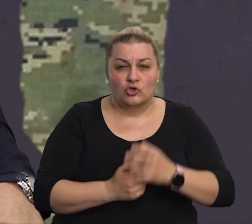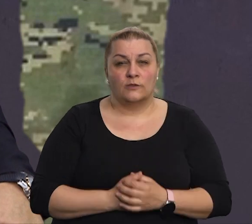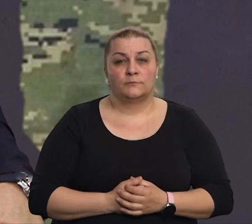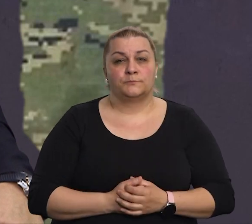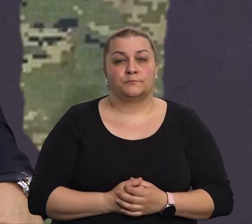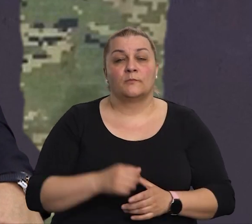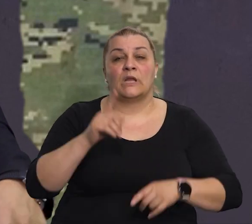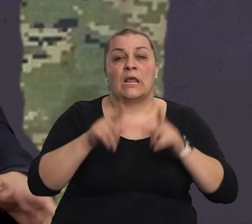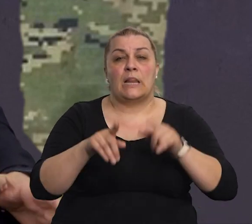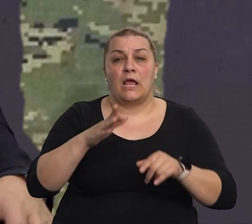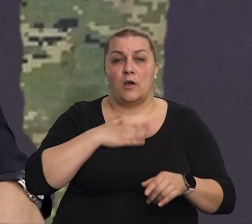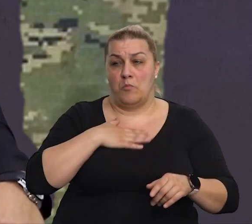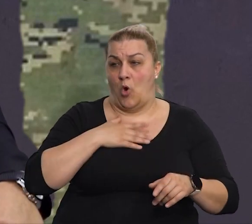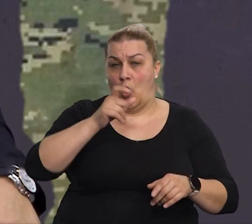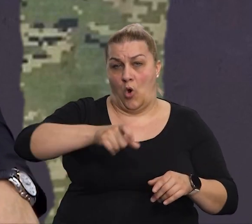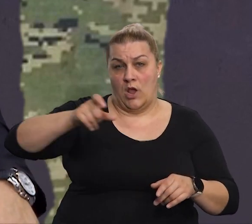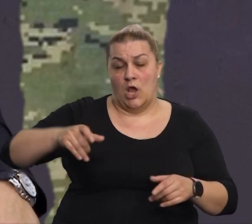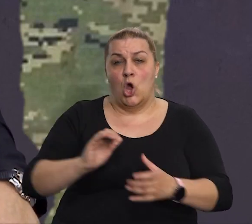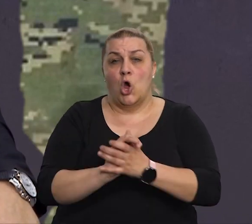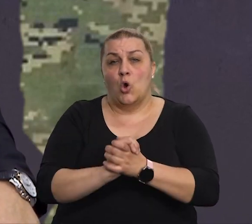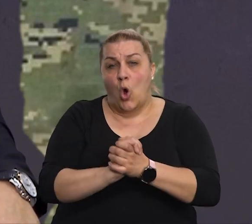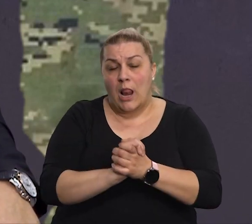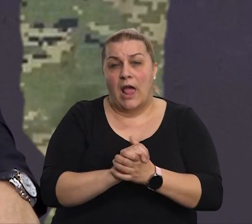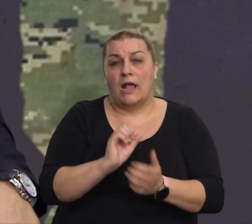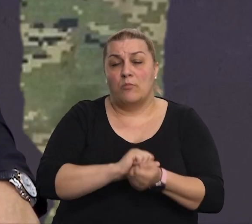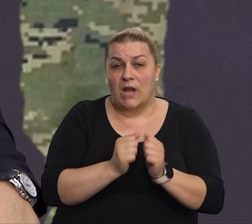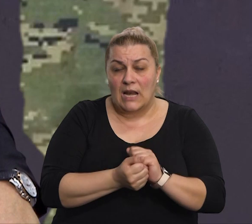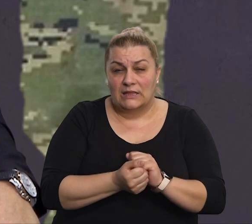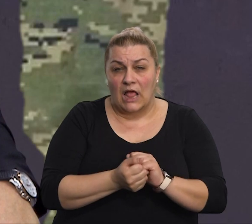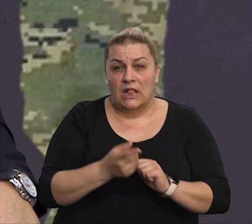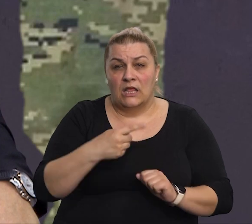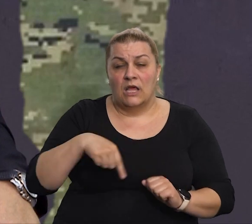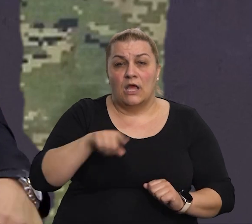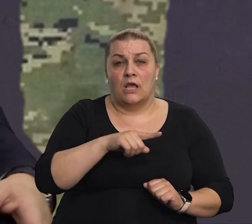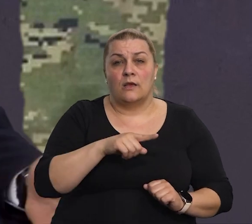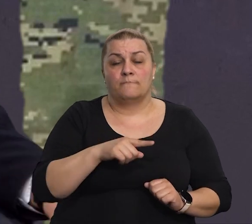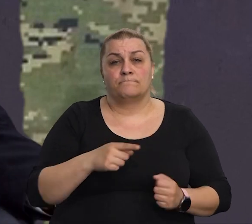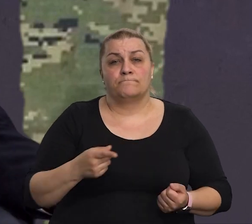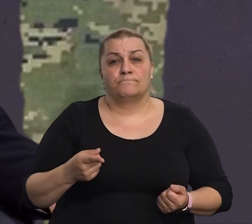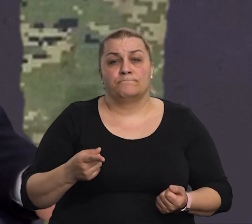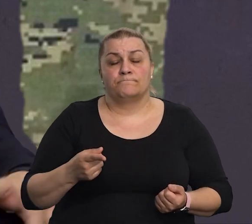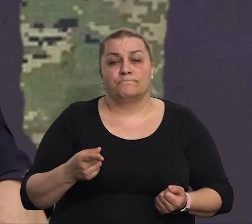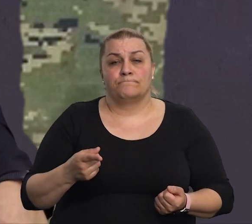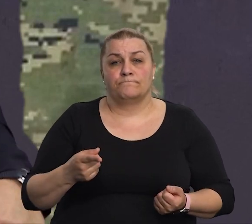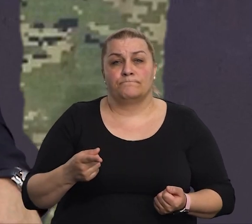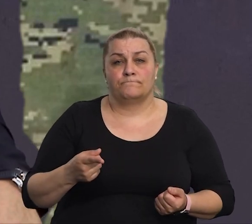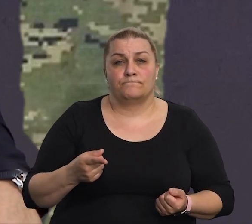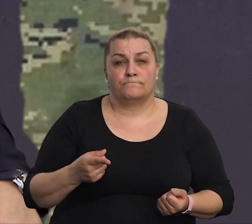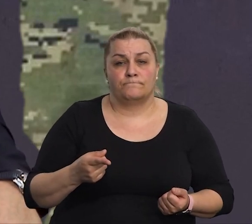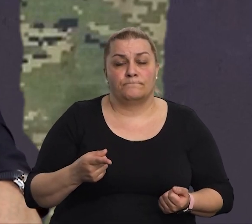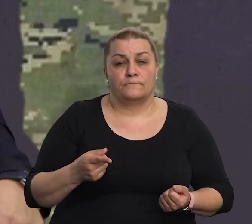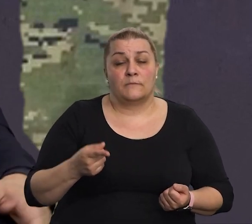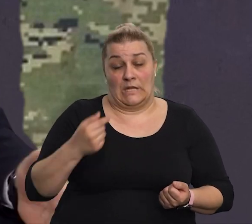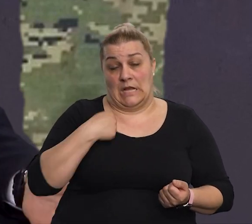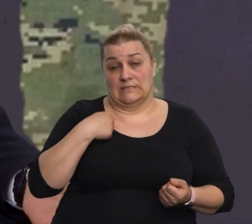neki moji djelatnici, odnosno kolege, branitelji, bili su, nismo mi, ja sam, ono kar je i